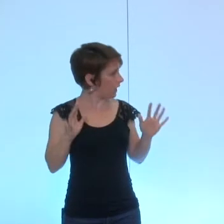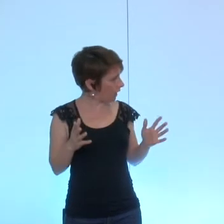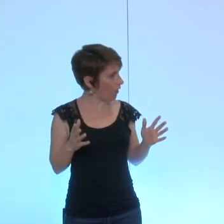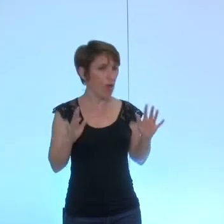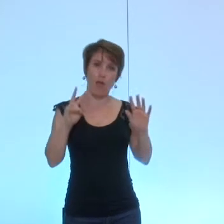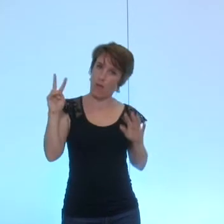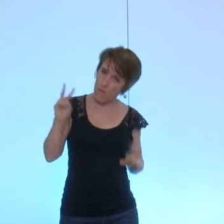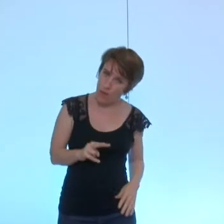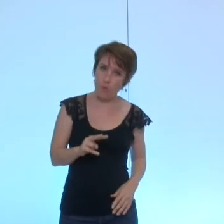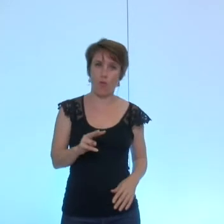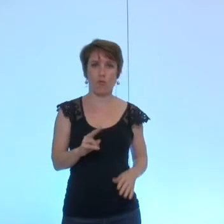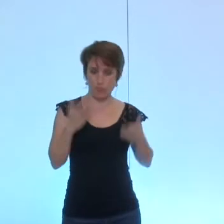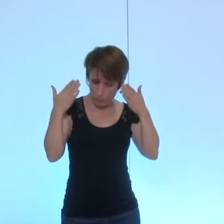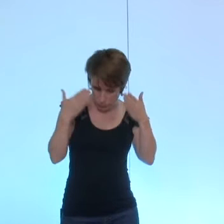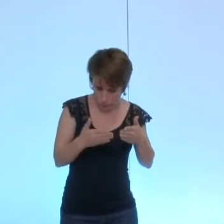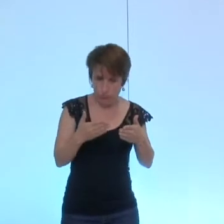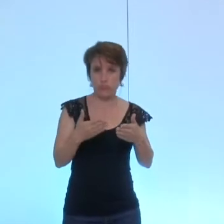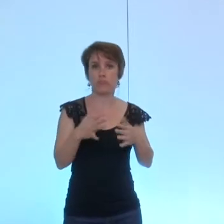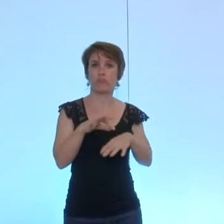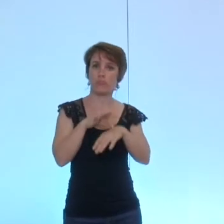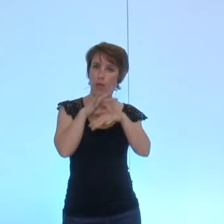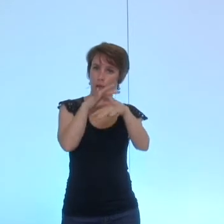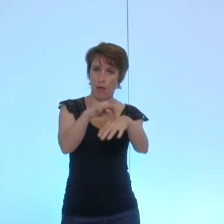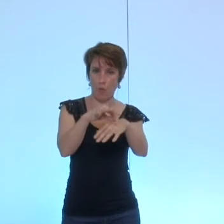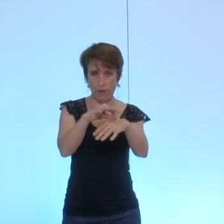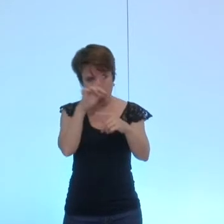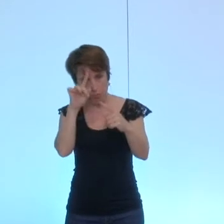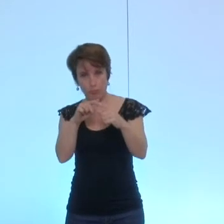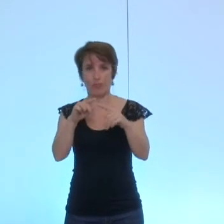vraiment dans un accompagnement d'habitat social